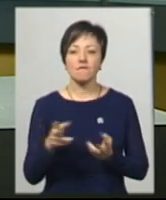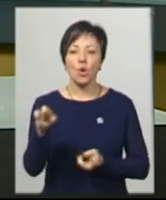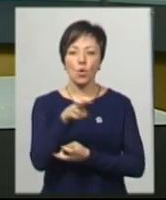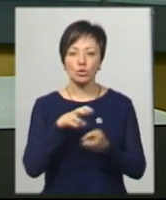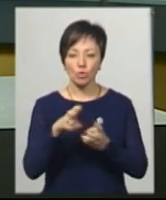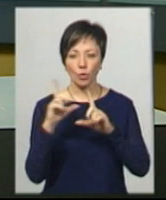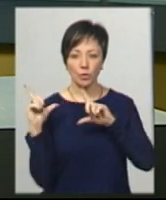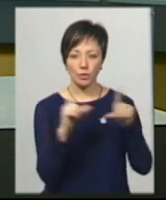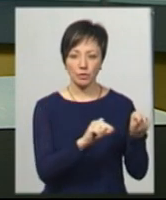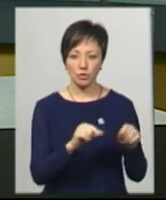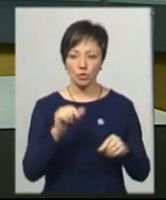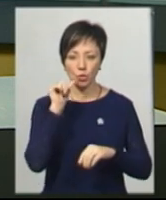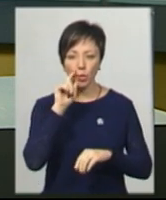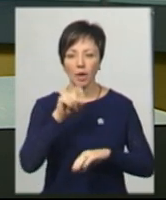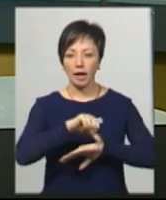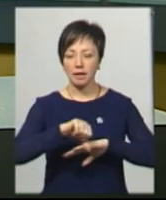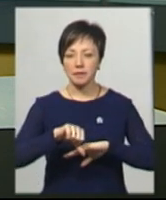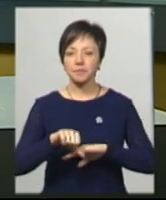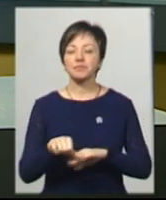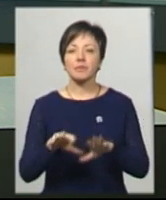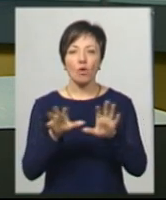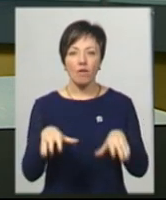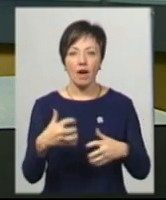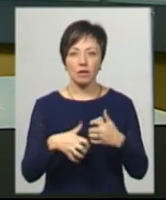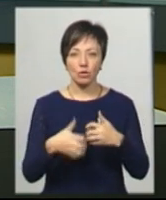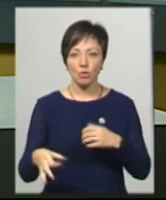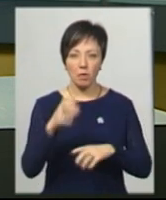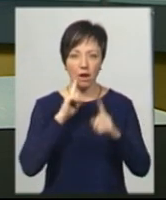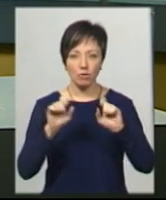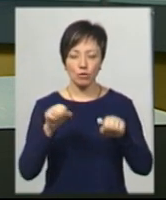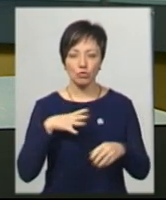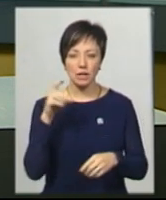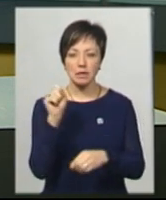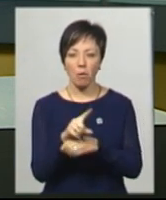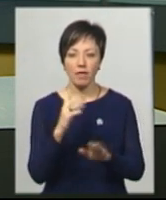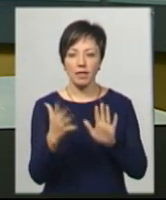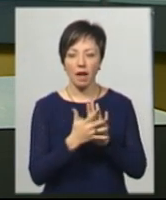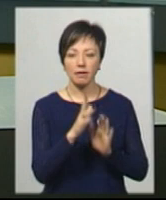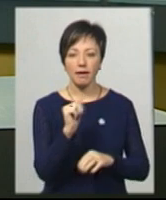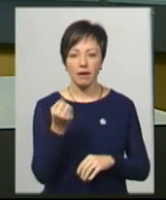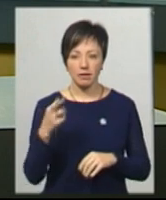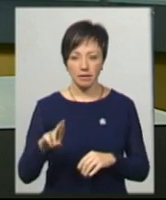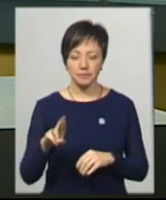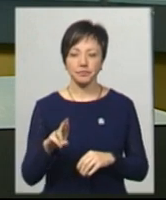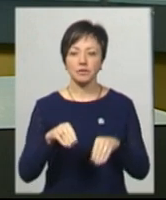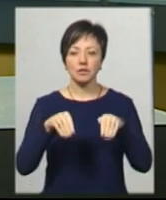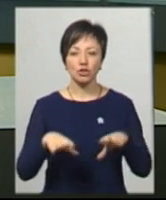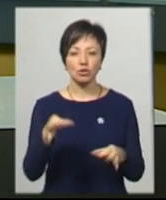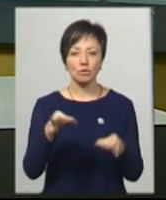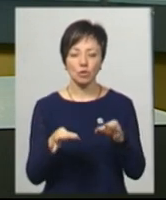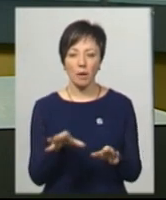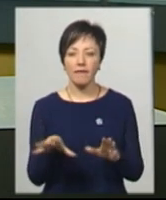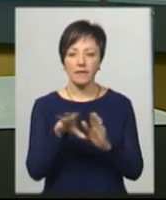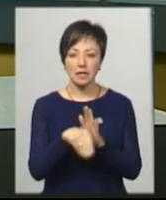виїхав з України. Голова Херсонської облради Владислав Мангер, який може бути замовником нападу на Катю Ганзюк, за рішенням суду